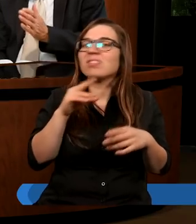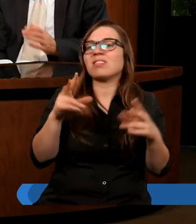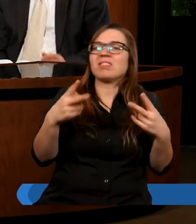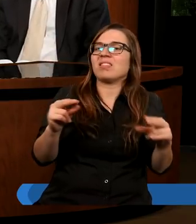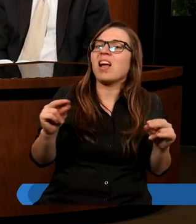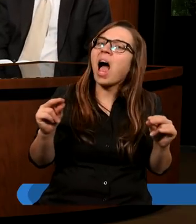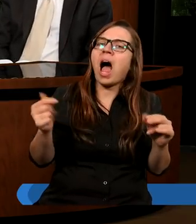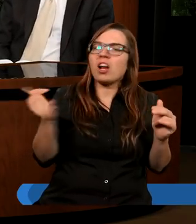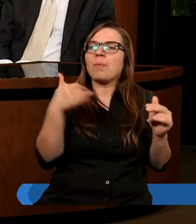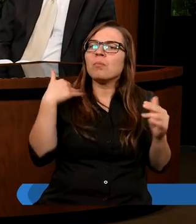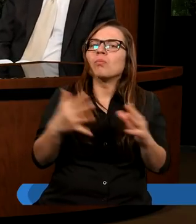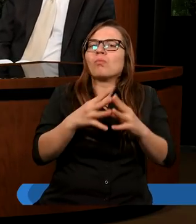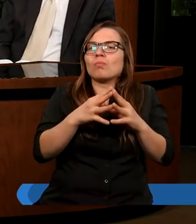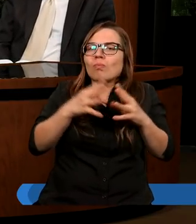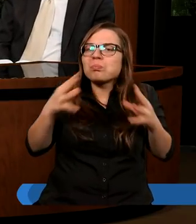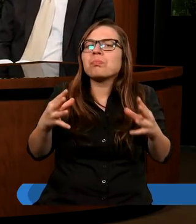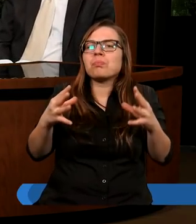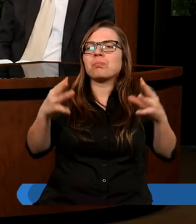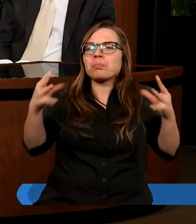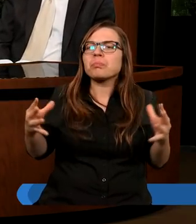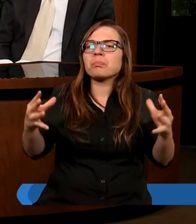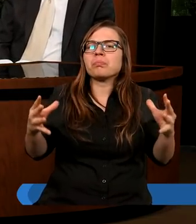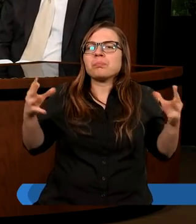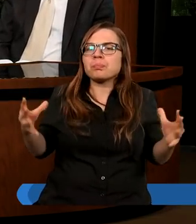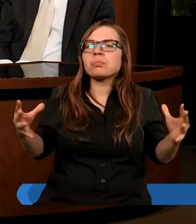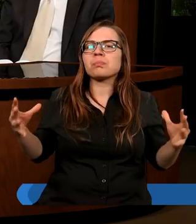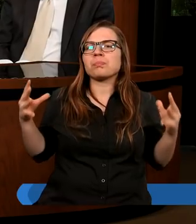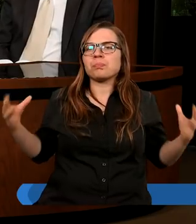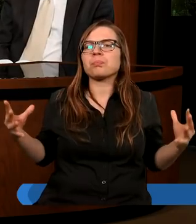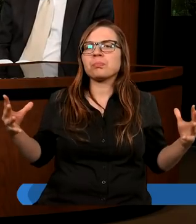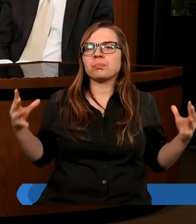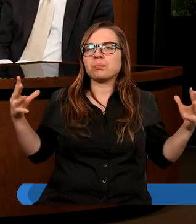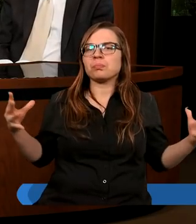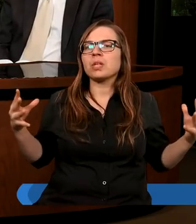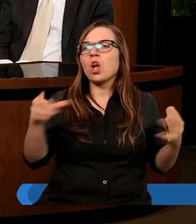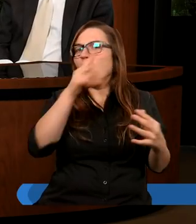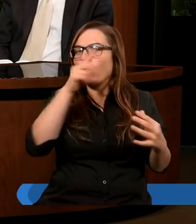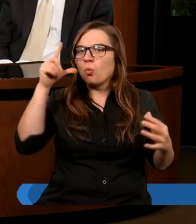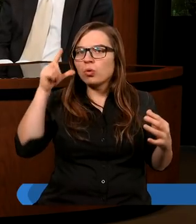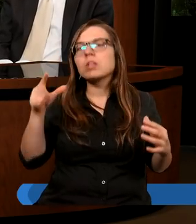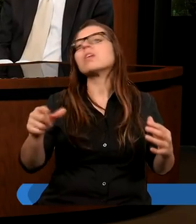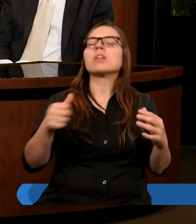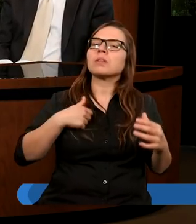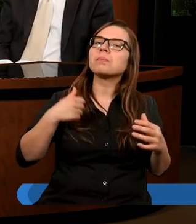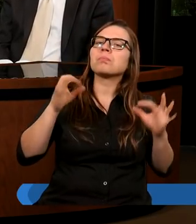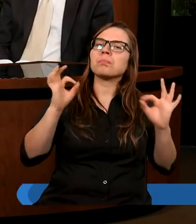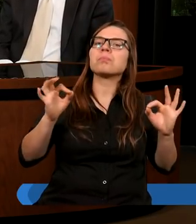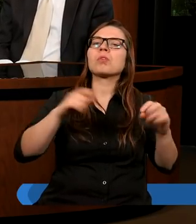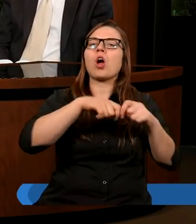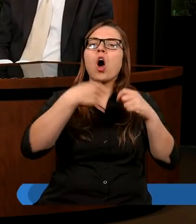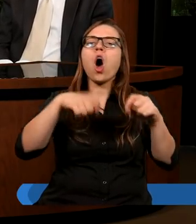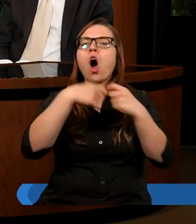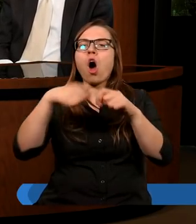a trzeba było dodać niektórych ludzi do rozwiązywania